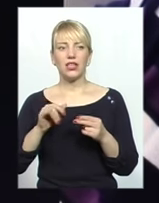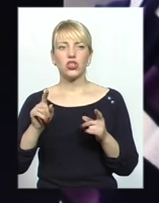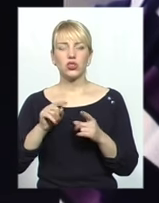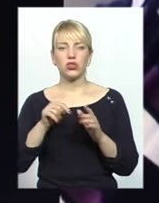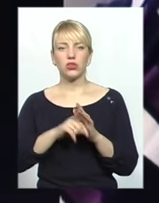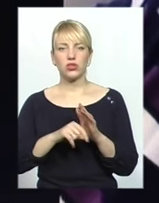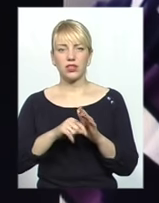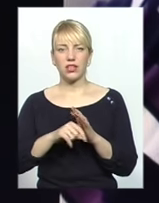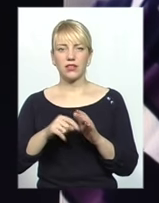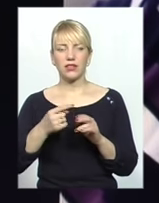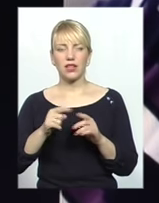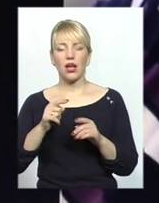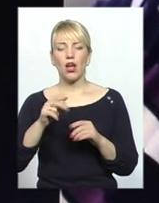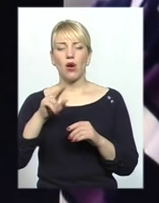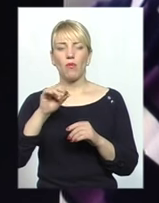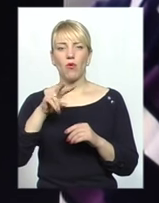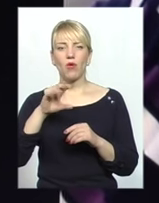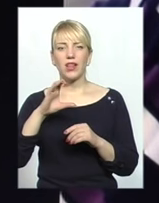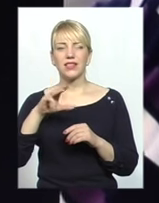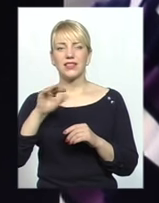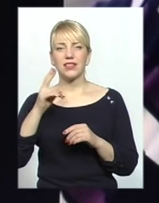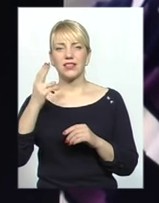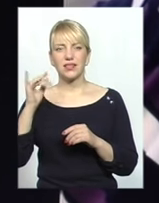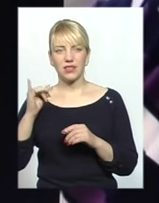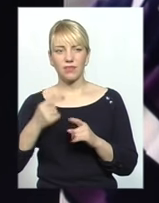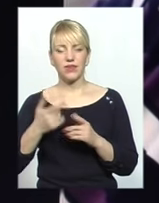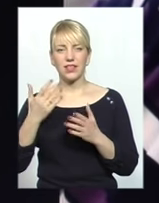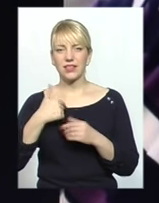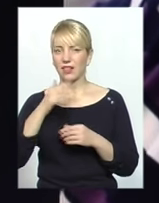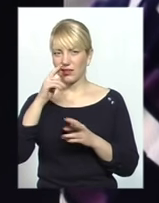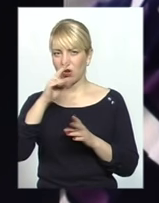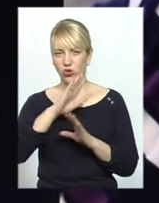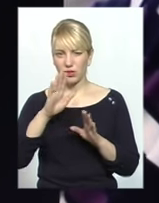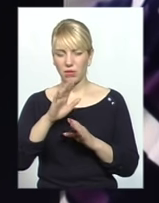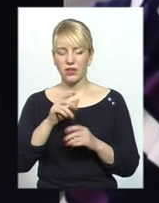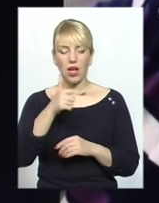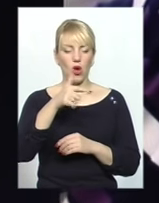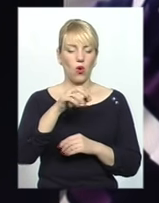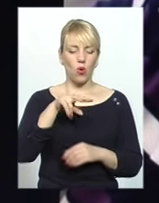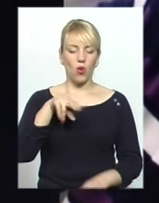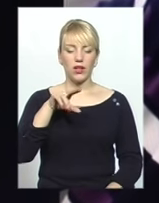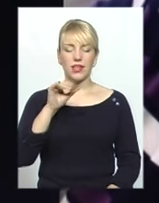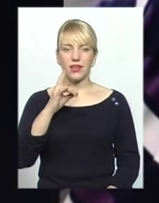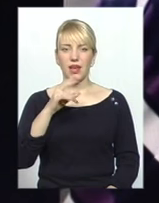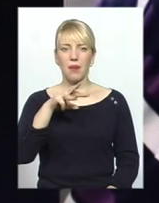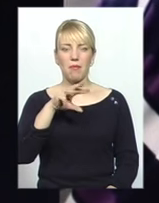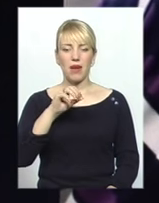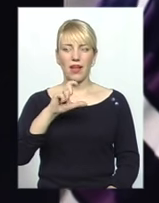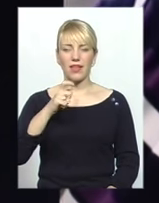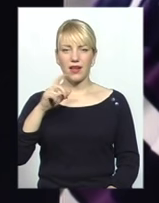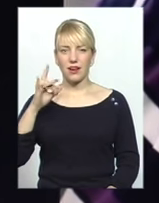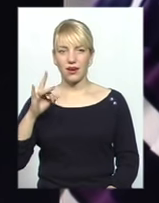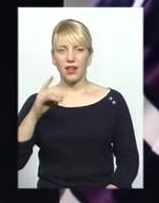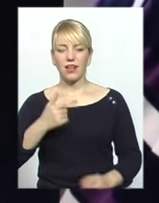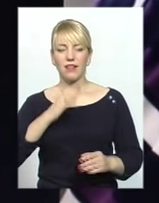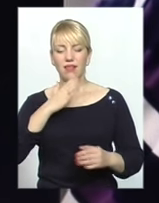Якщо я не вийшаюся, Голда Мейер, я думаю, ви знаєте, хто це така. Це, в принципі, наша з вами обща землячка. Вона